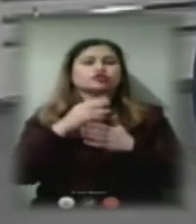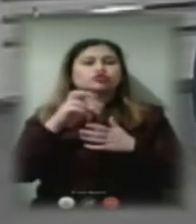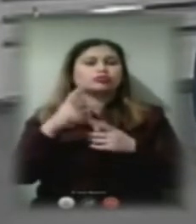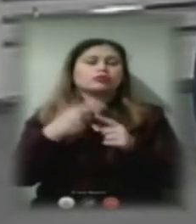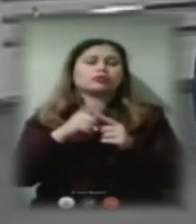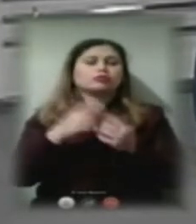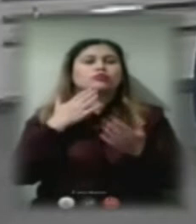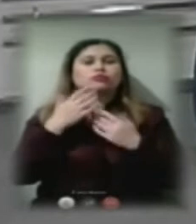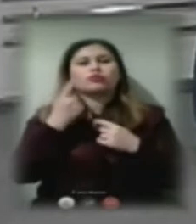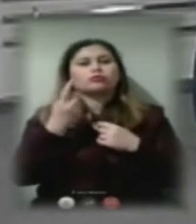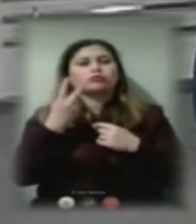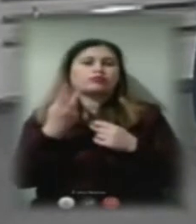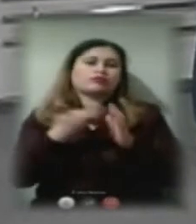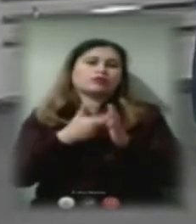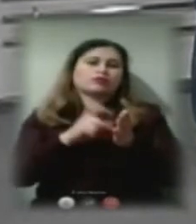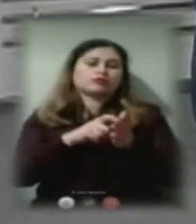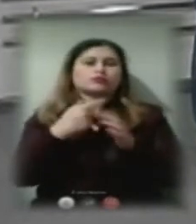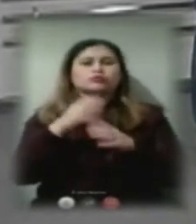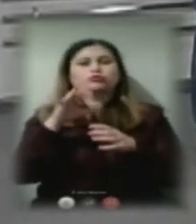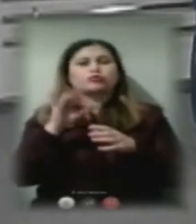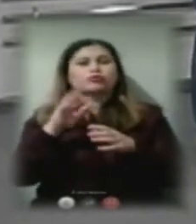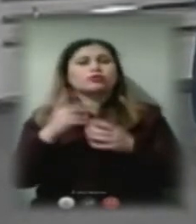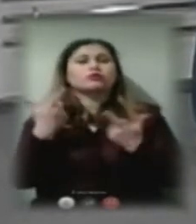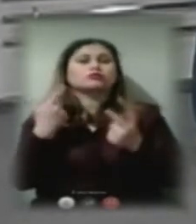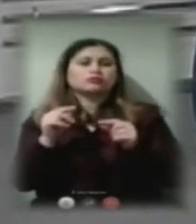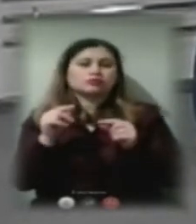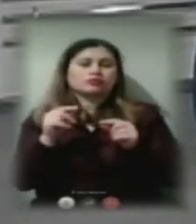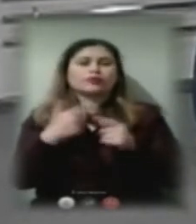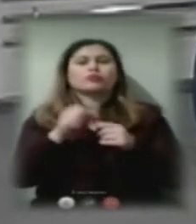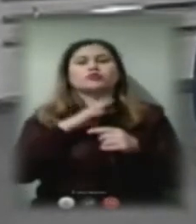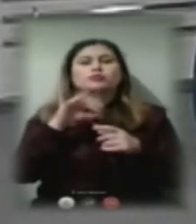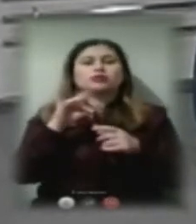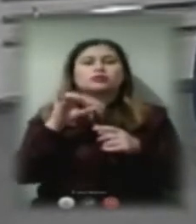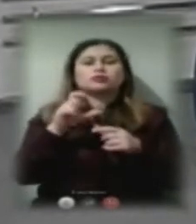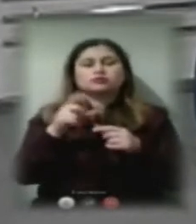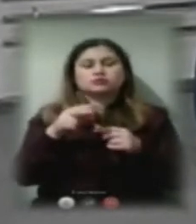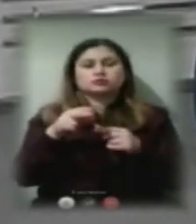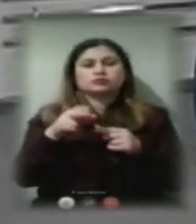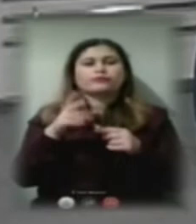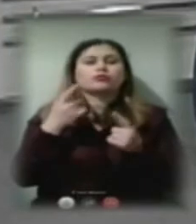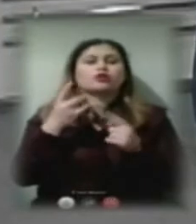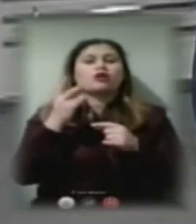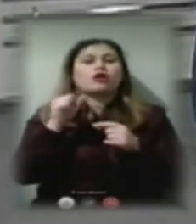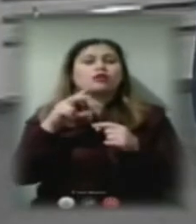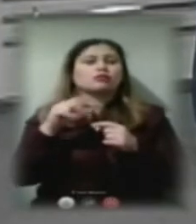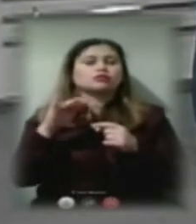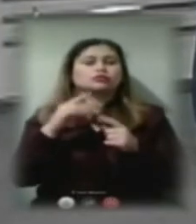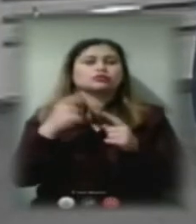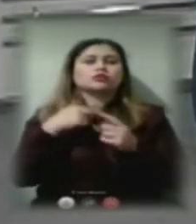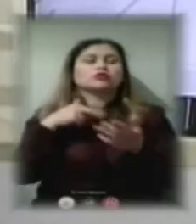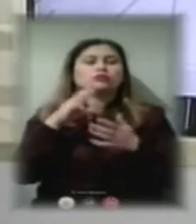-2 квартир, може стояк десь, може під'їзд. Але ж я, ідучи сюди на ефір,